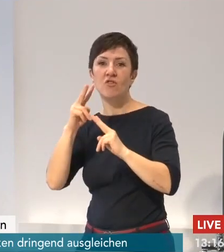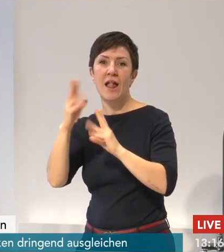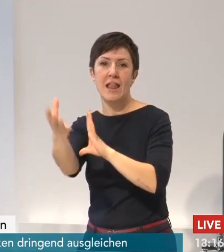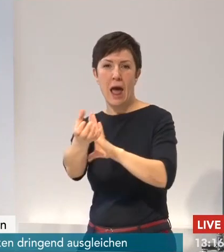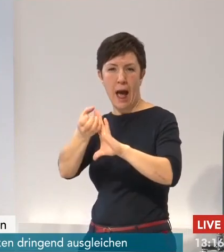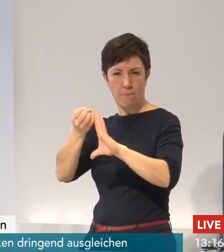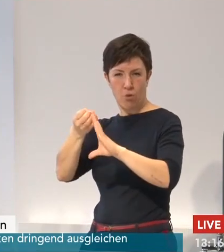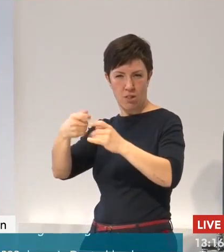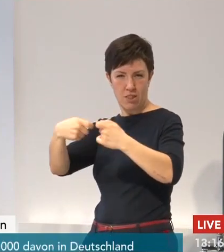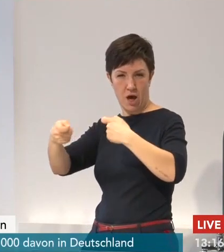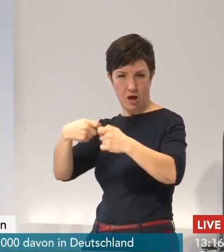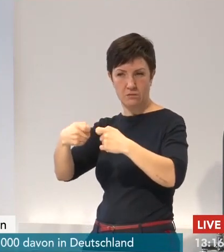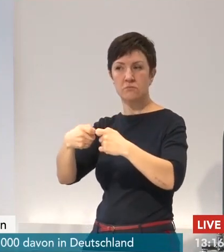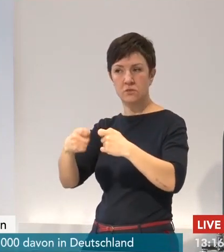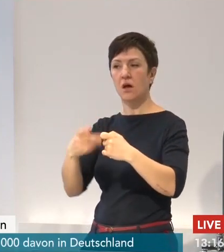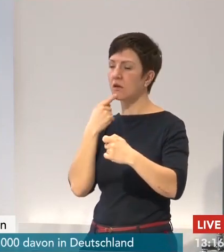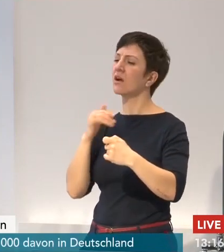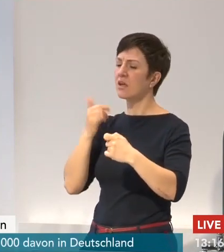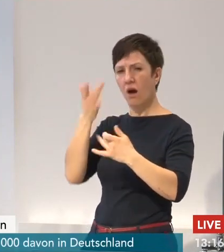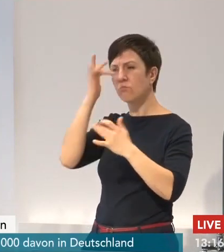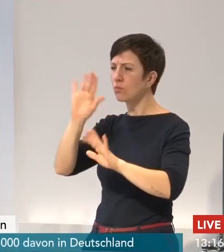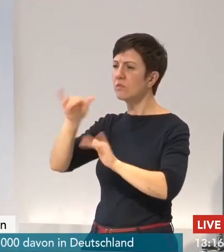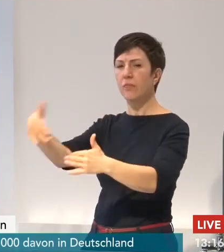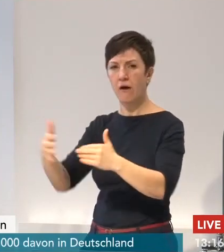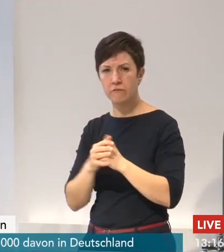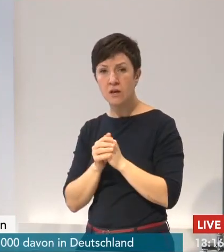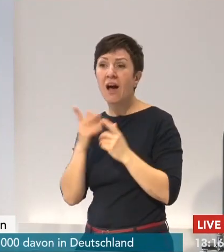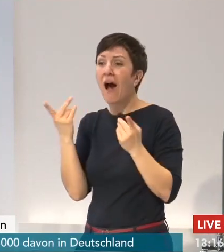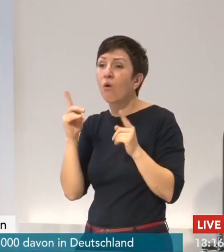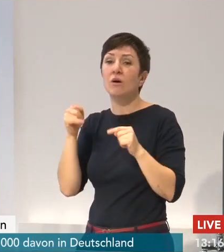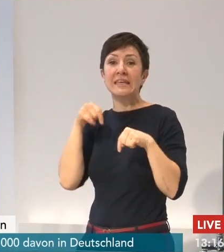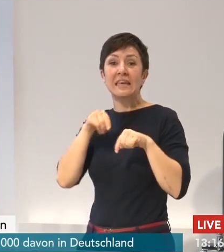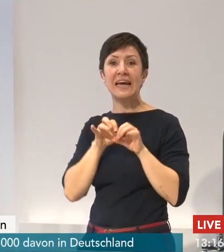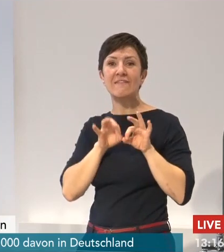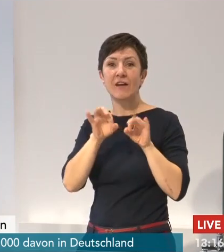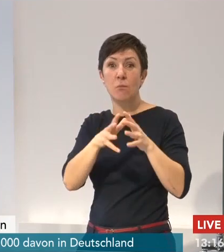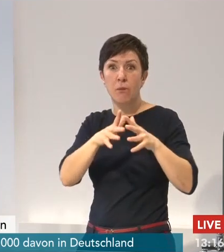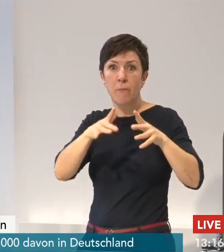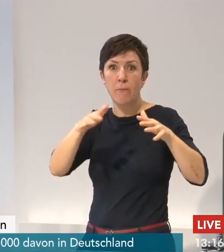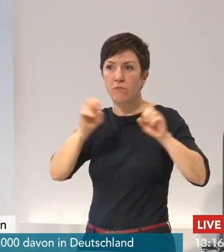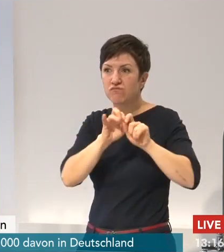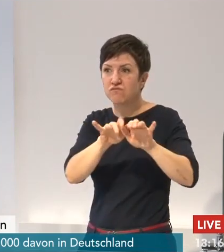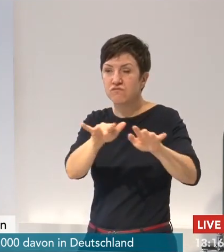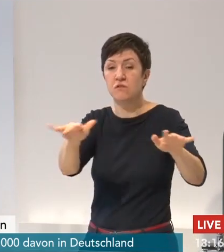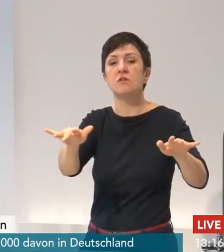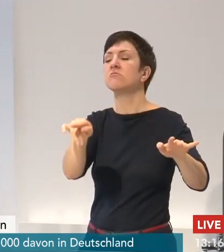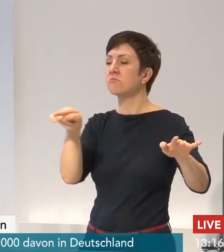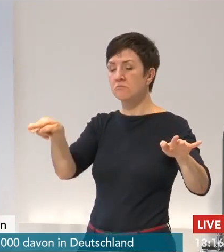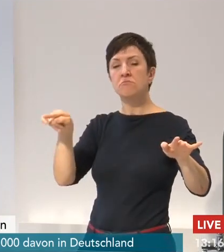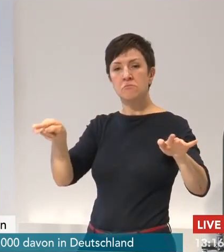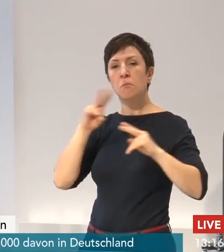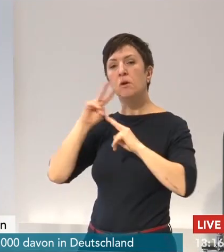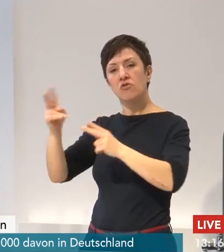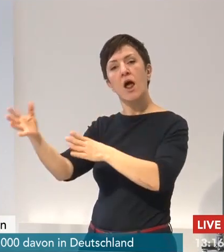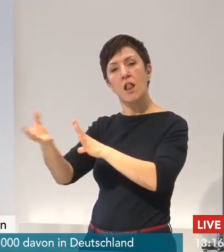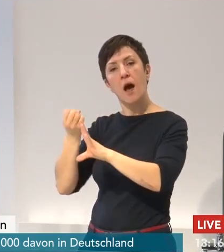Absatzmöglichkeiten in jeder Stufe, auch bei höherem Infektionsgeschehen, außerhalb einer regulären Öffnung, auf das Möglichste konzentriert.